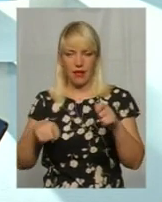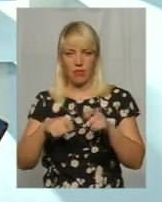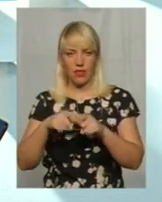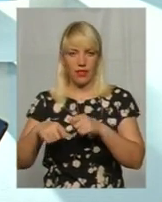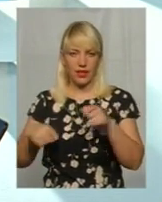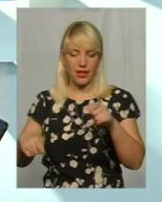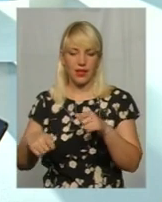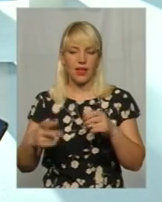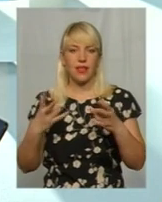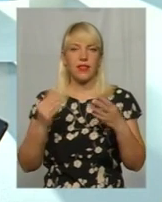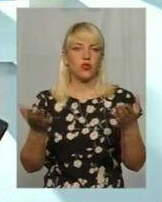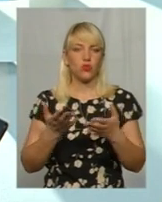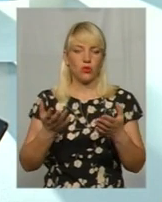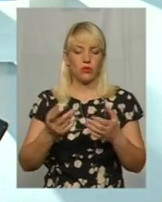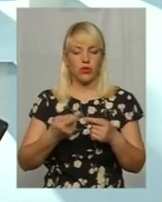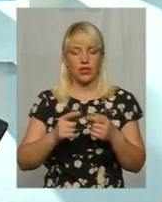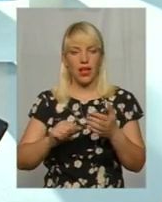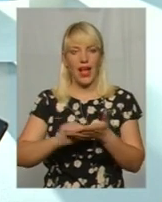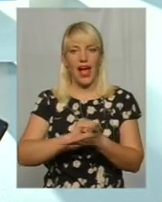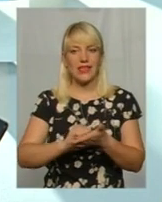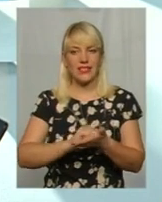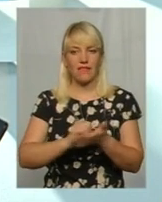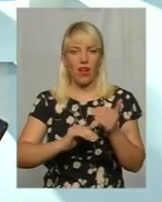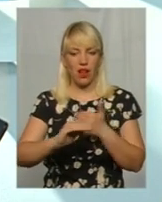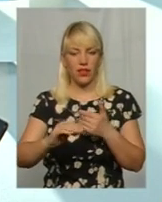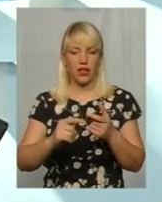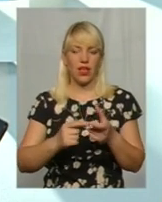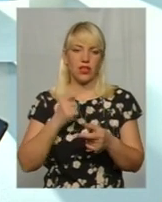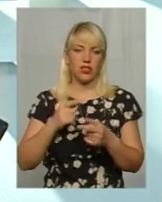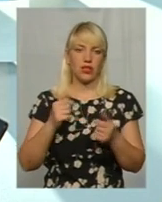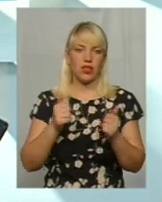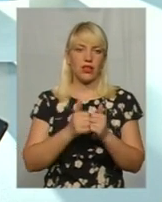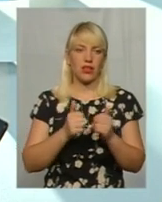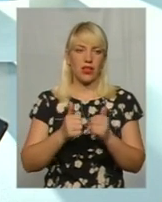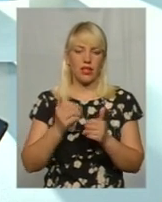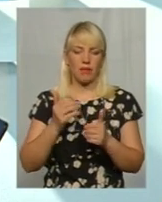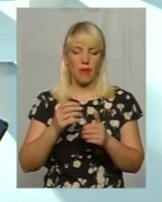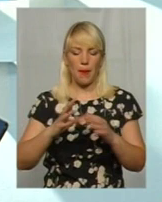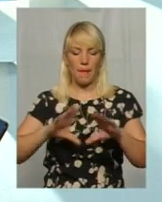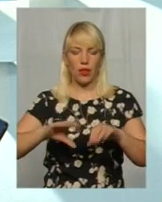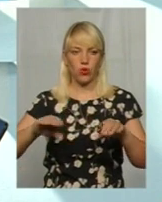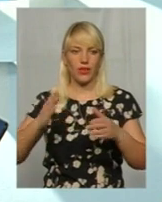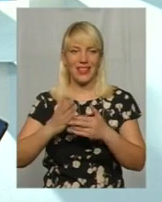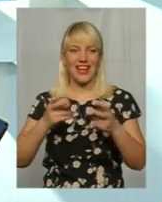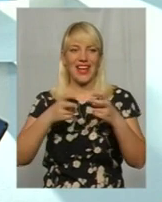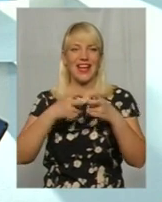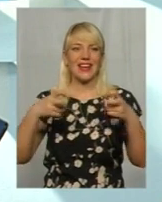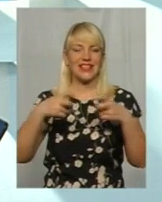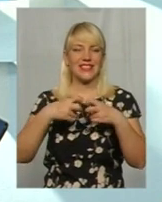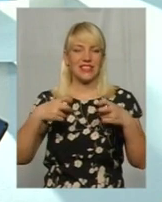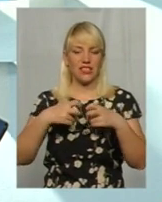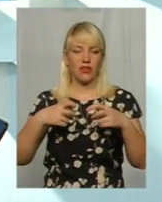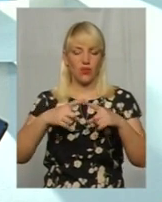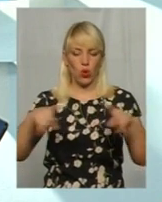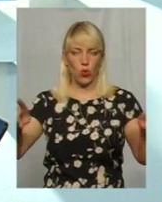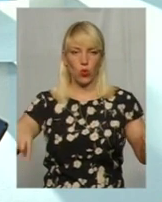закріплений. Тобто, чи це асфальт, чи це не асфальт. Чи є навколо батуту якісь резинові коврики, які зм'якшують у випадку, не дай